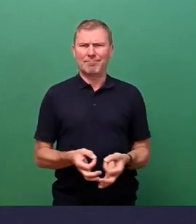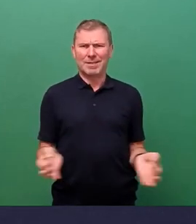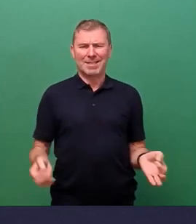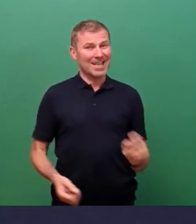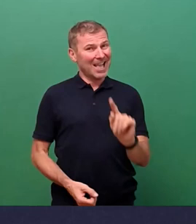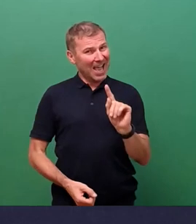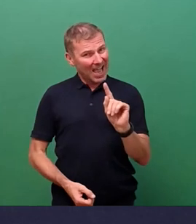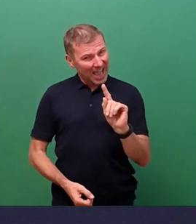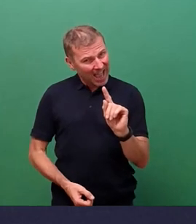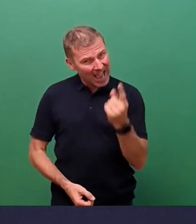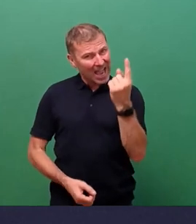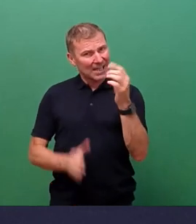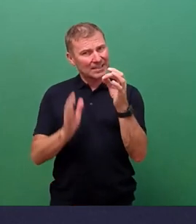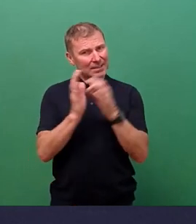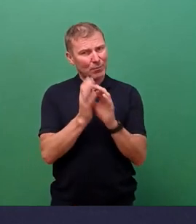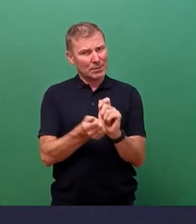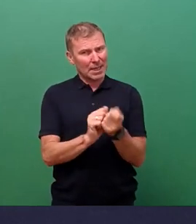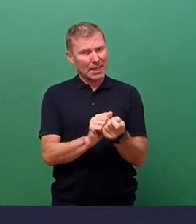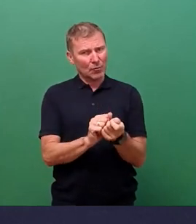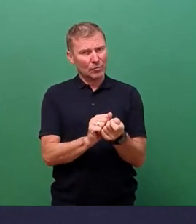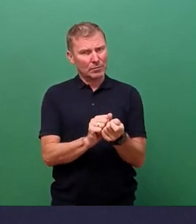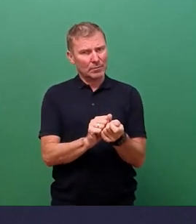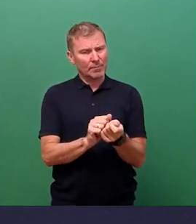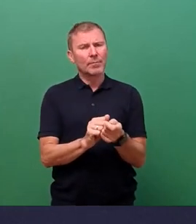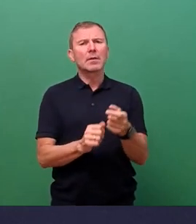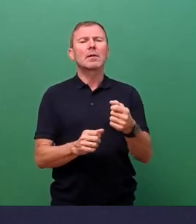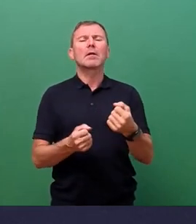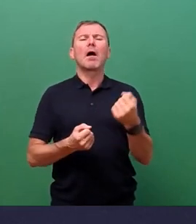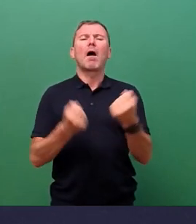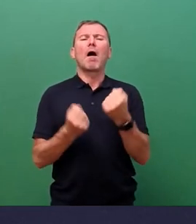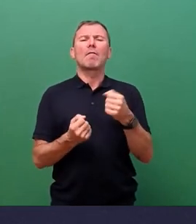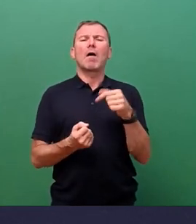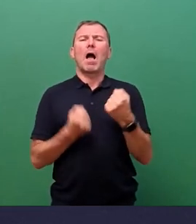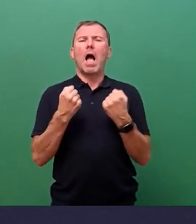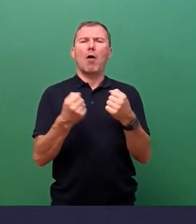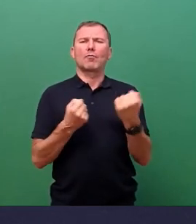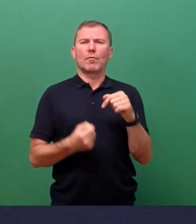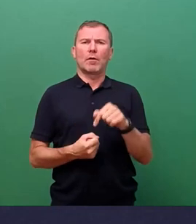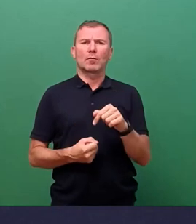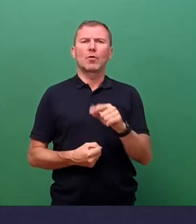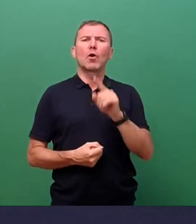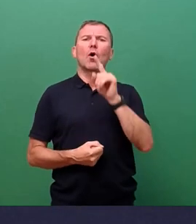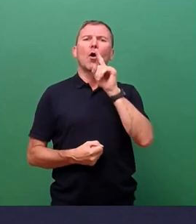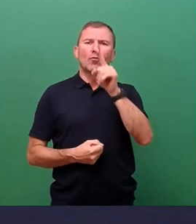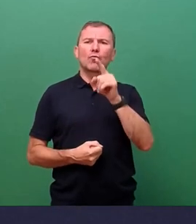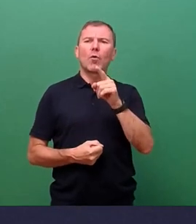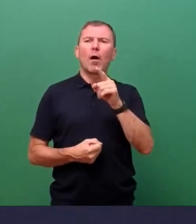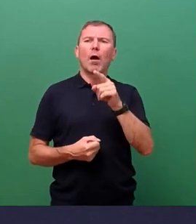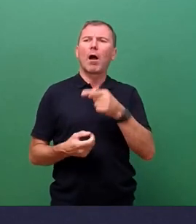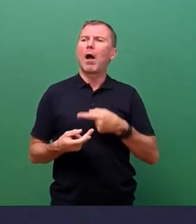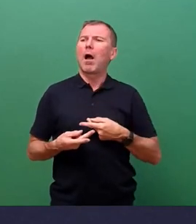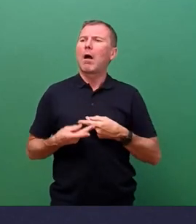hat, dass nunmehr der Kraftfahrzeuge hier nur noch zum Be- und Entladen halten dürfen.